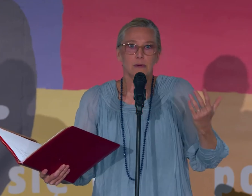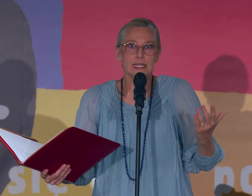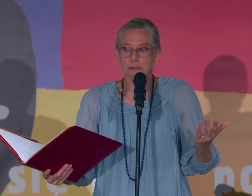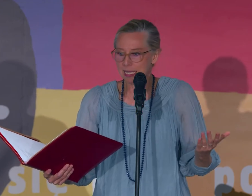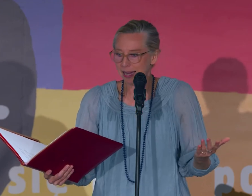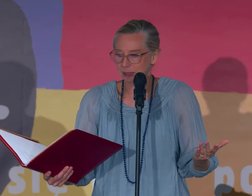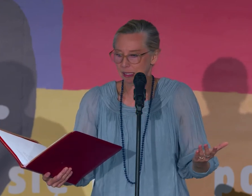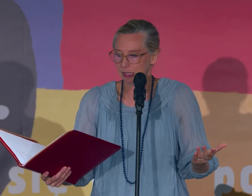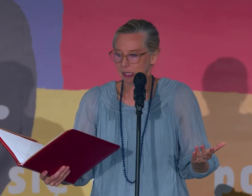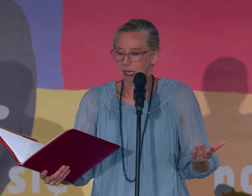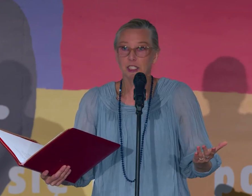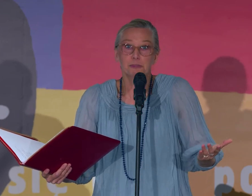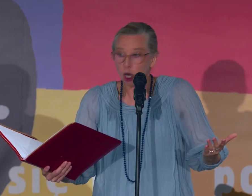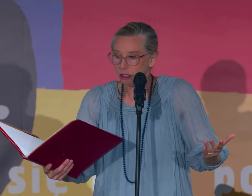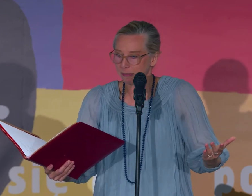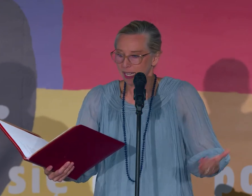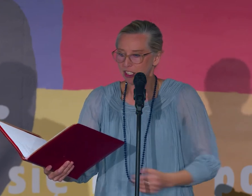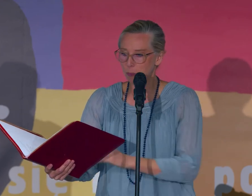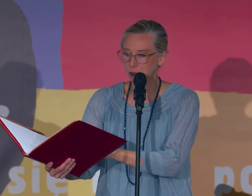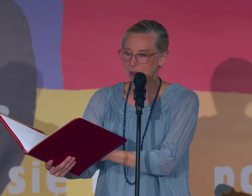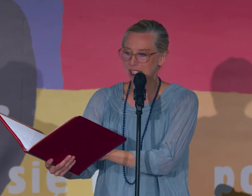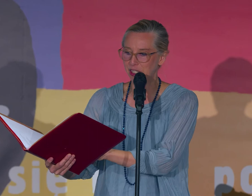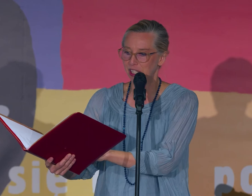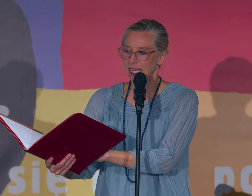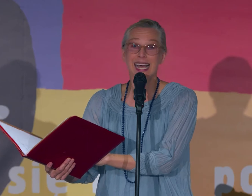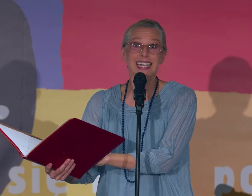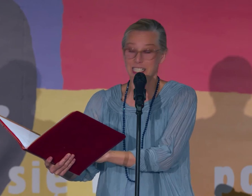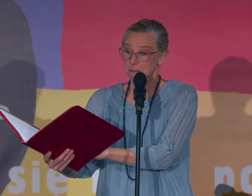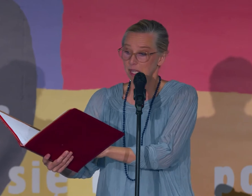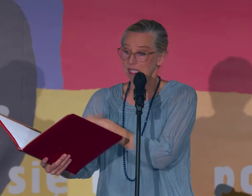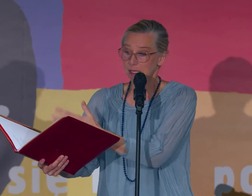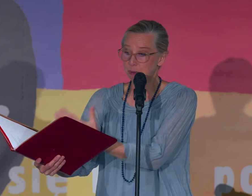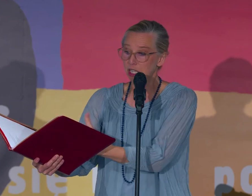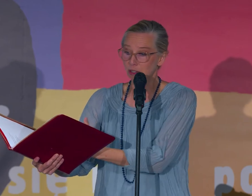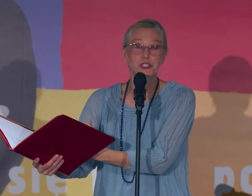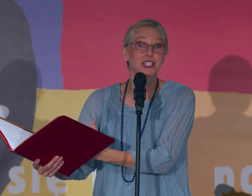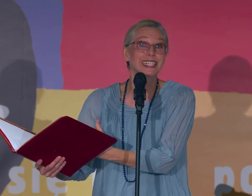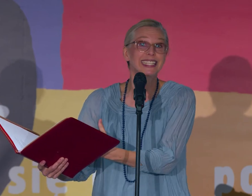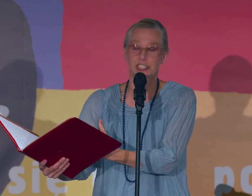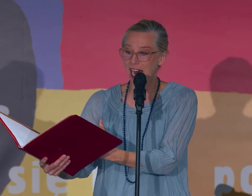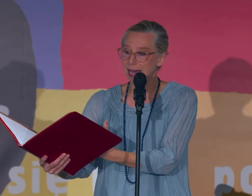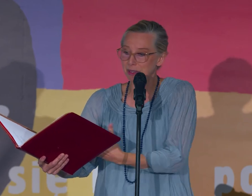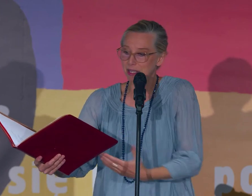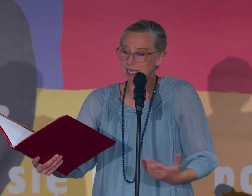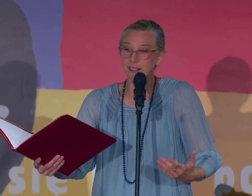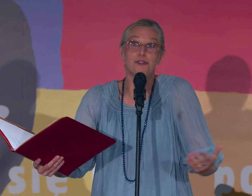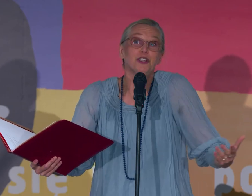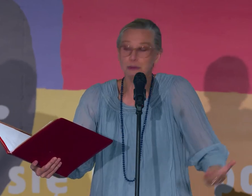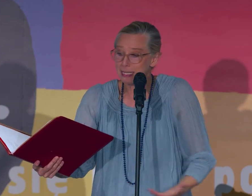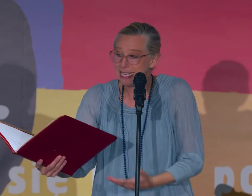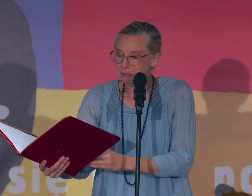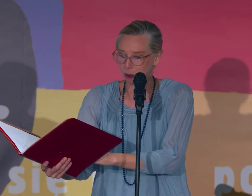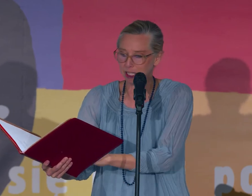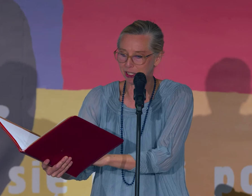Powracał razem z nami. Lecz przodem chciał pośpieszyć. Nas przyjąć z rycerzami i